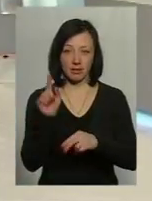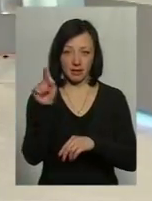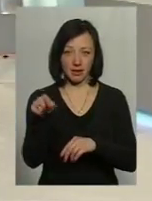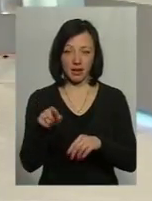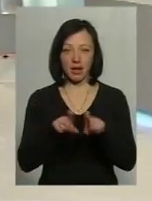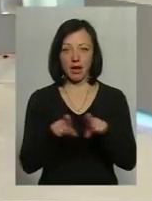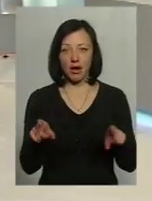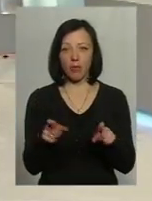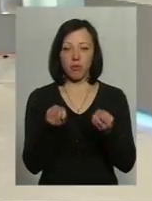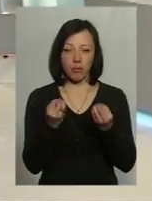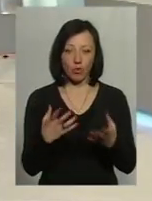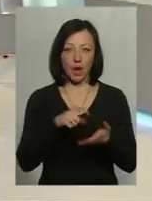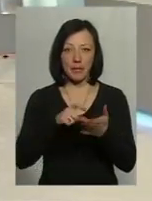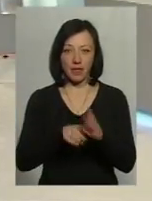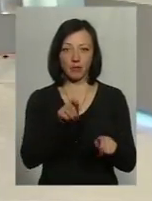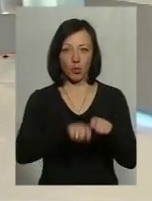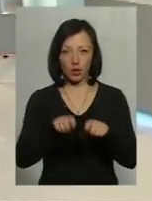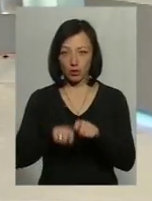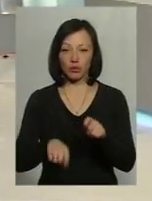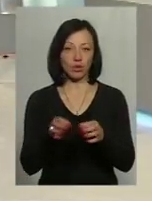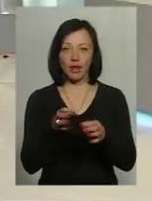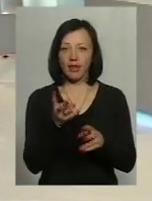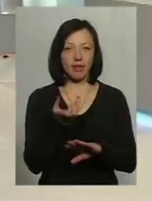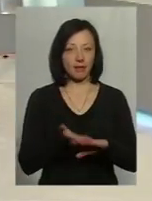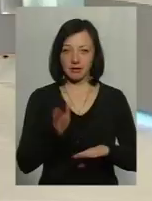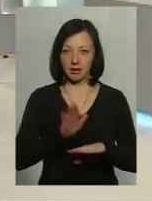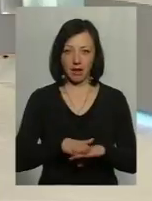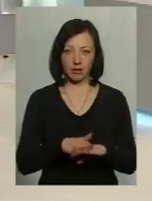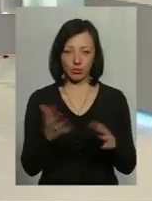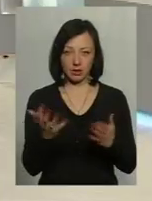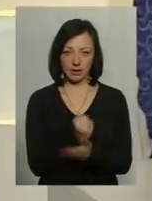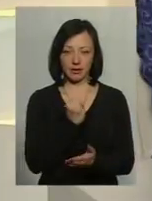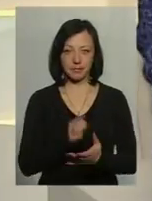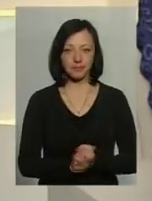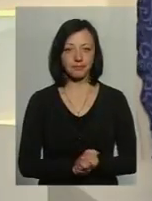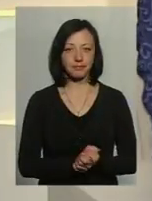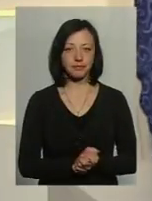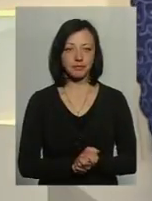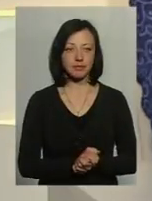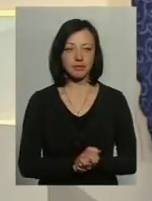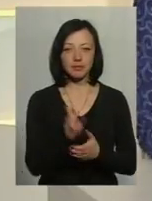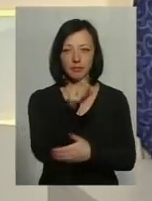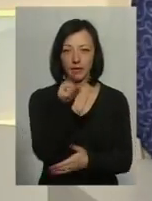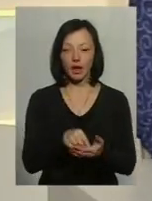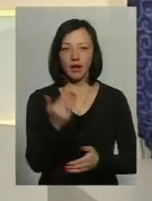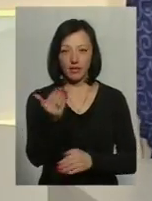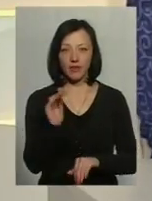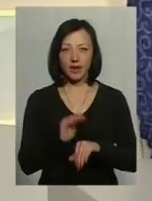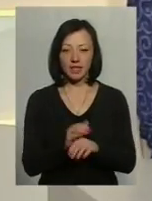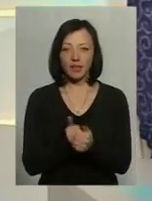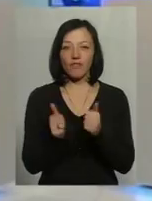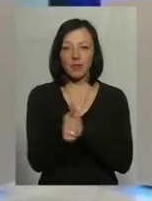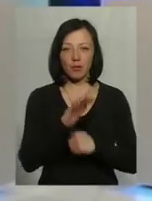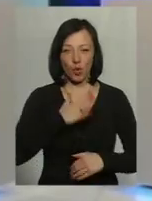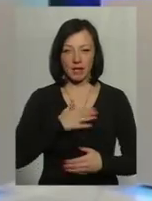Просто кабінетним аудитом це все доволі нескладно вираховувати. До речі, ви фактично випередили моє